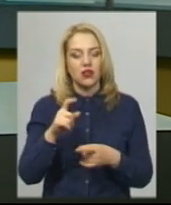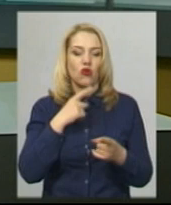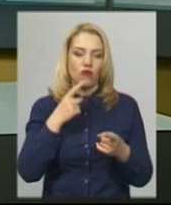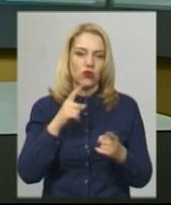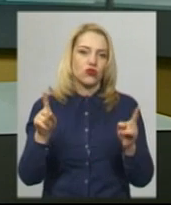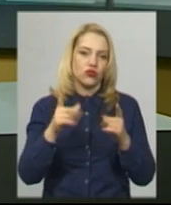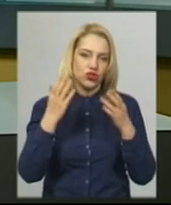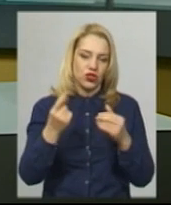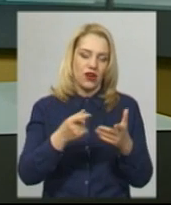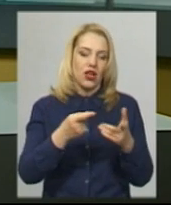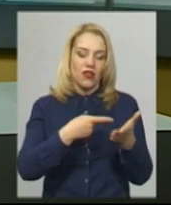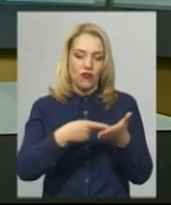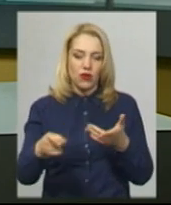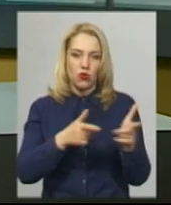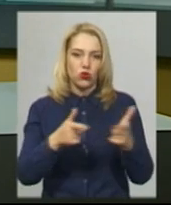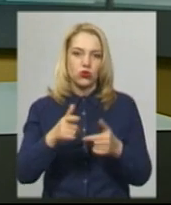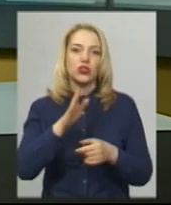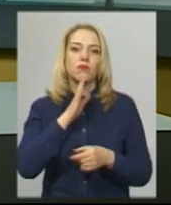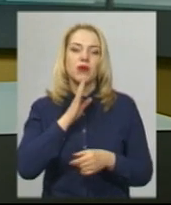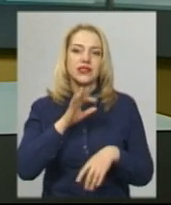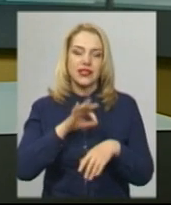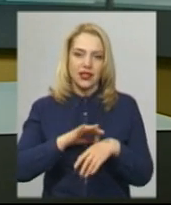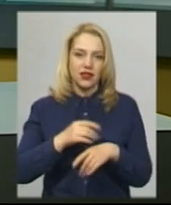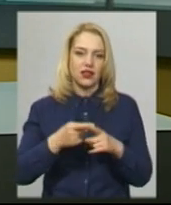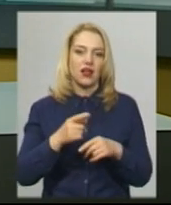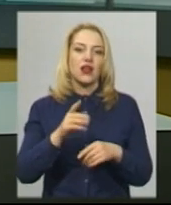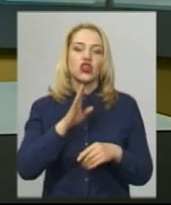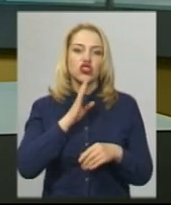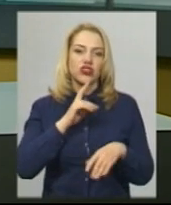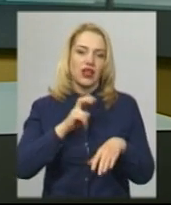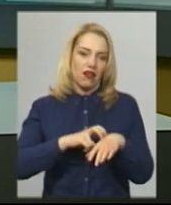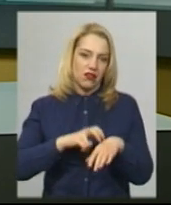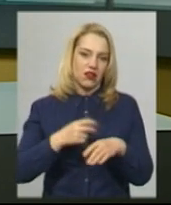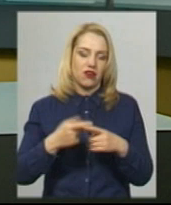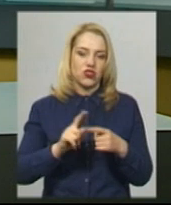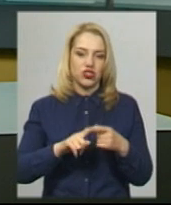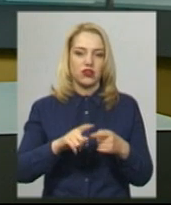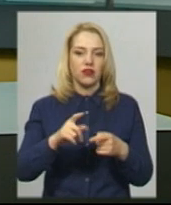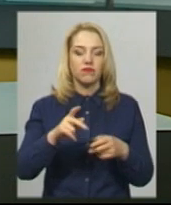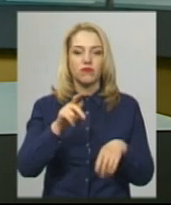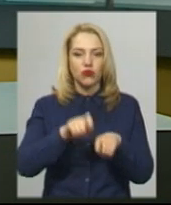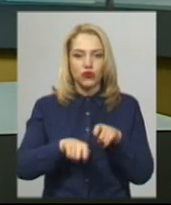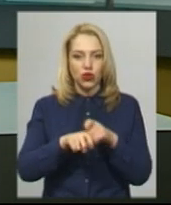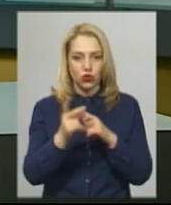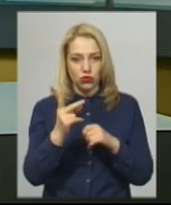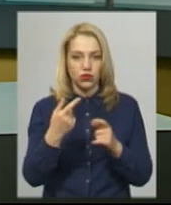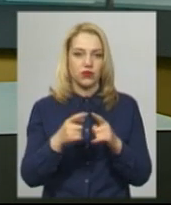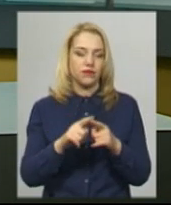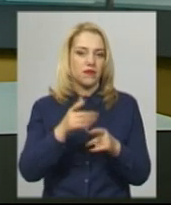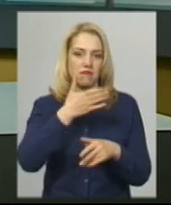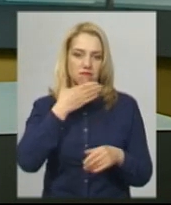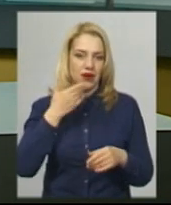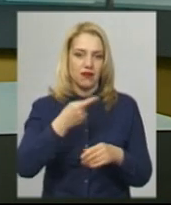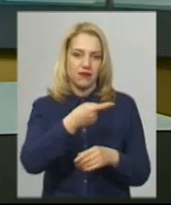одна пацієнтка. До виписки готують жінку-лікаря, її повторний аналіз теж негативний, йдеться у повідомленні пресслужби. В